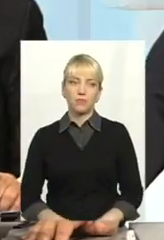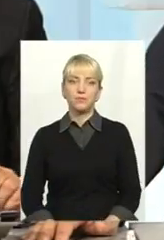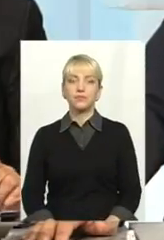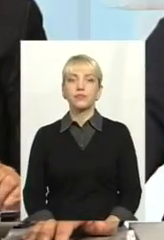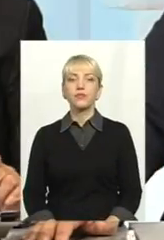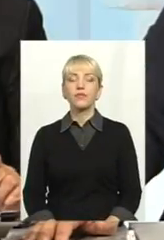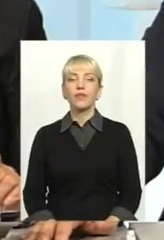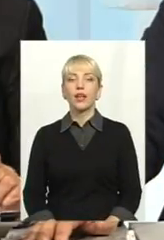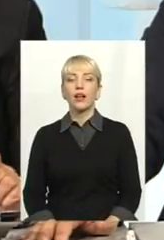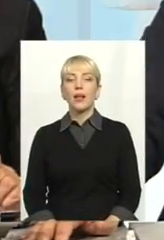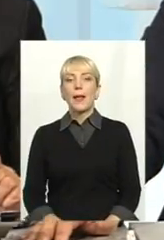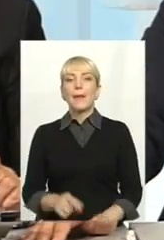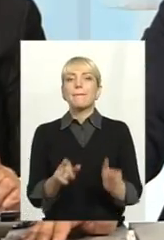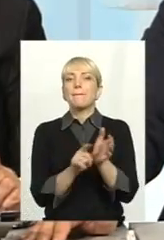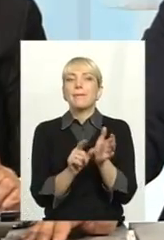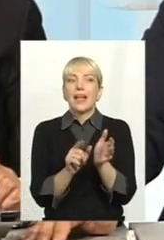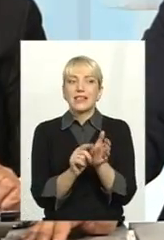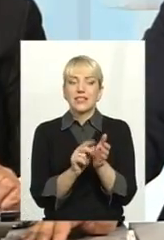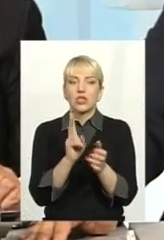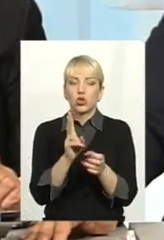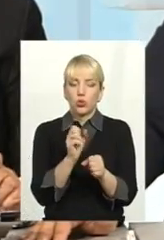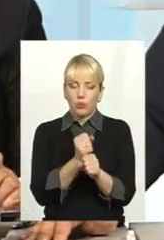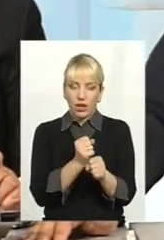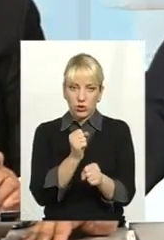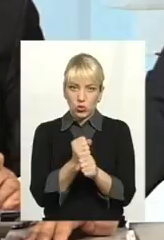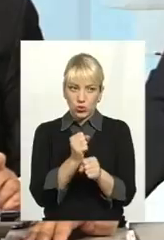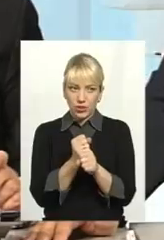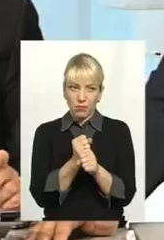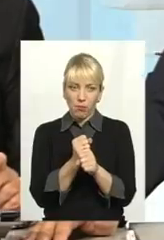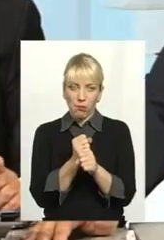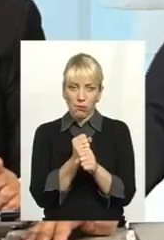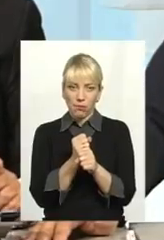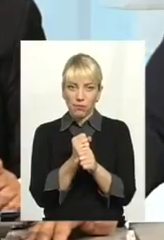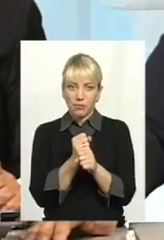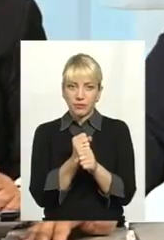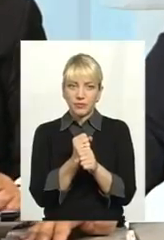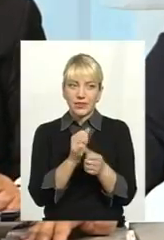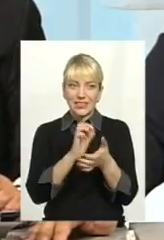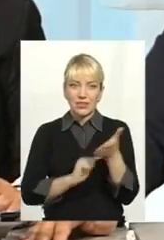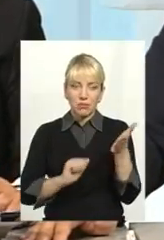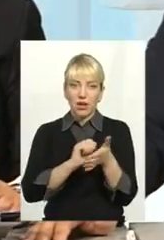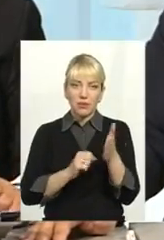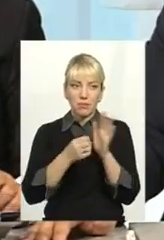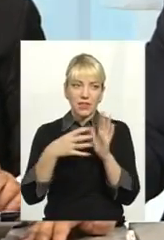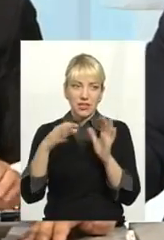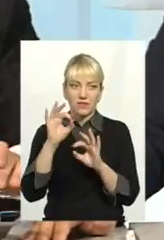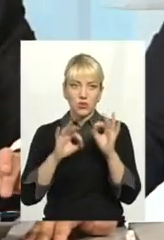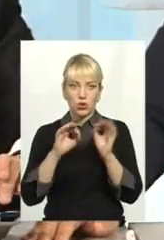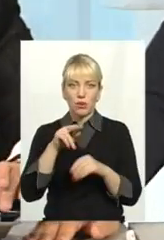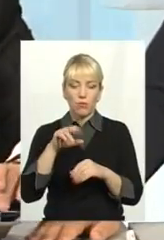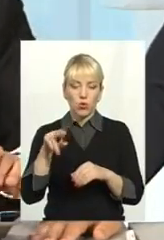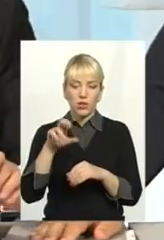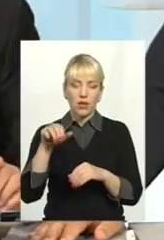Обкладаються пенсії в нас працюючих пенсіонерів 15-вісоткового податку.